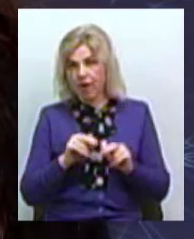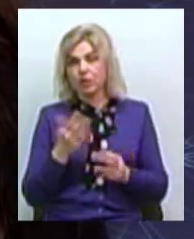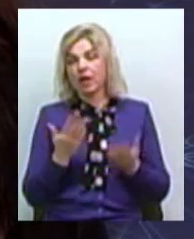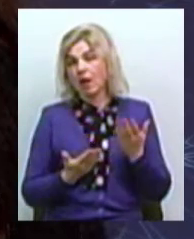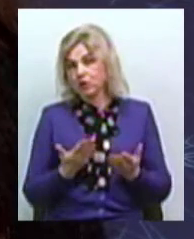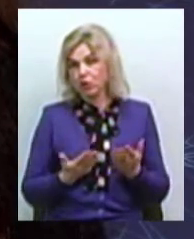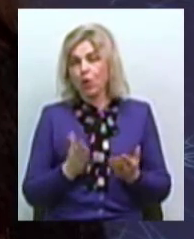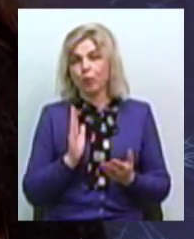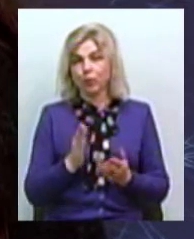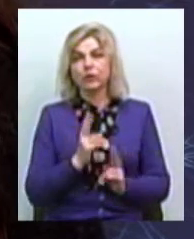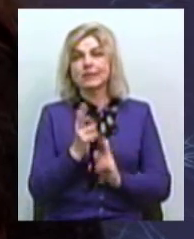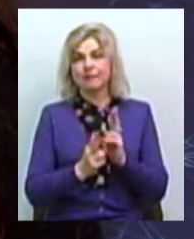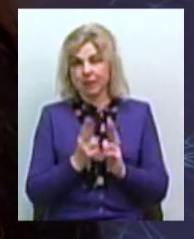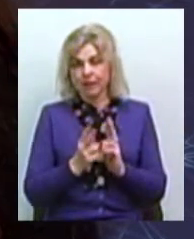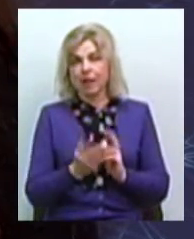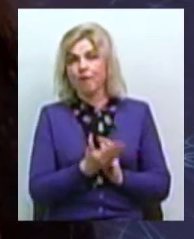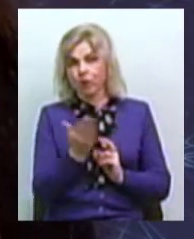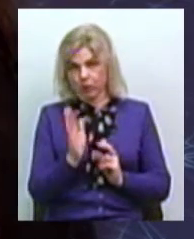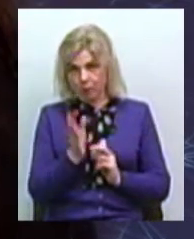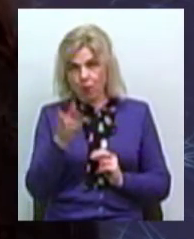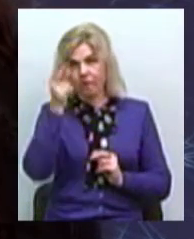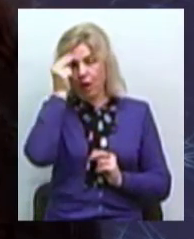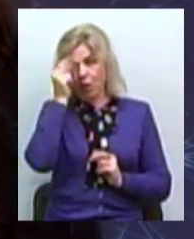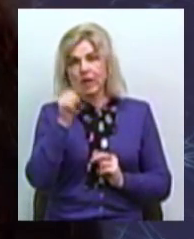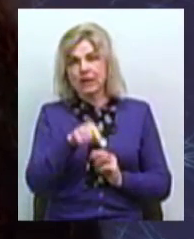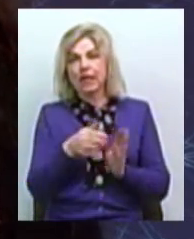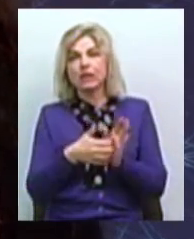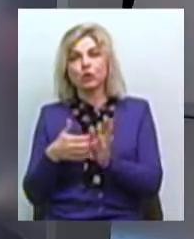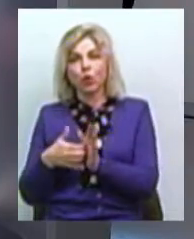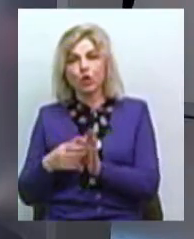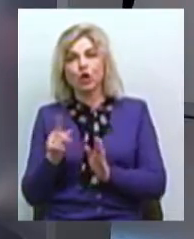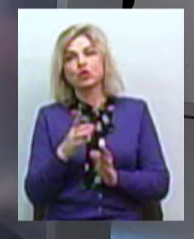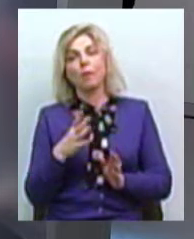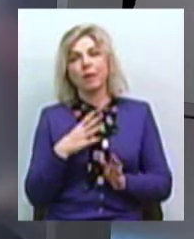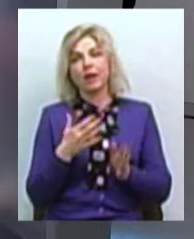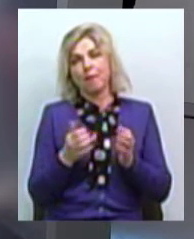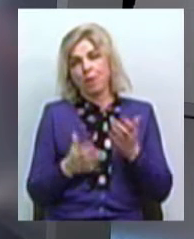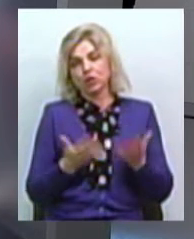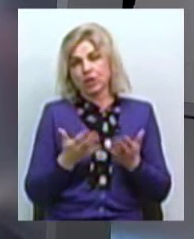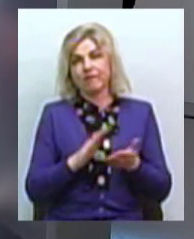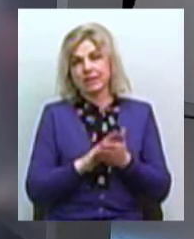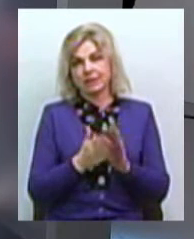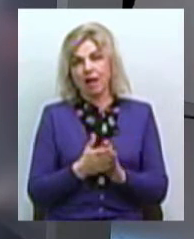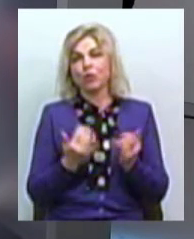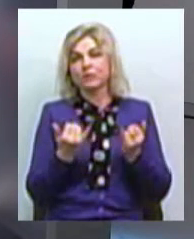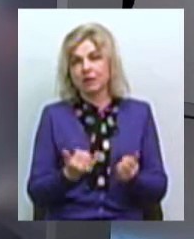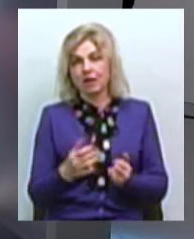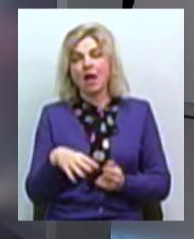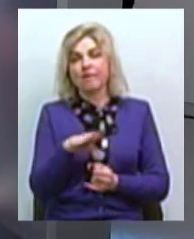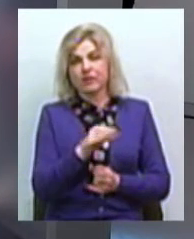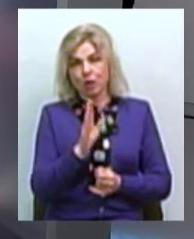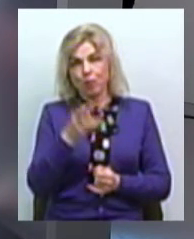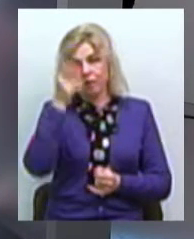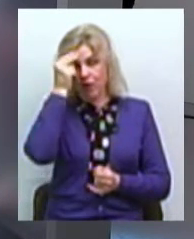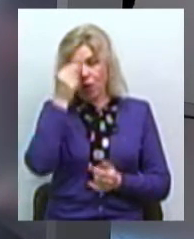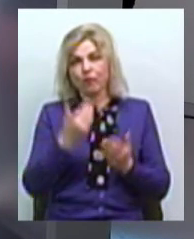будуть зміни, то вони будуть враховувати ті недоліки, які були в нас, можливо, вже станом на зараз. І все буде враховано